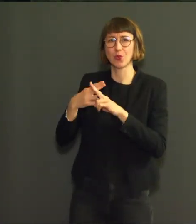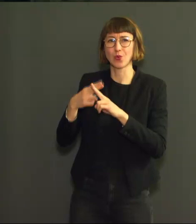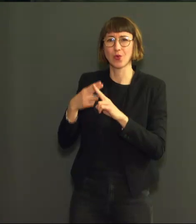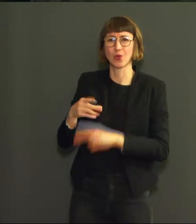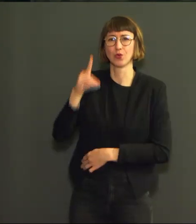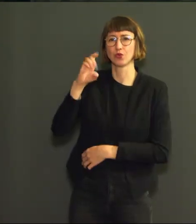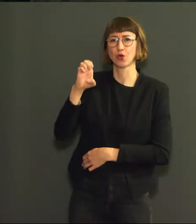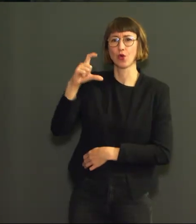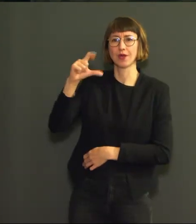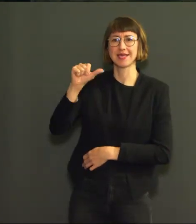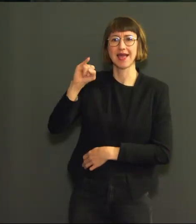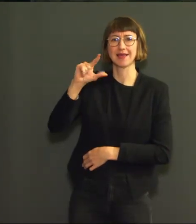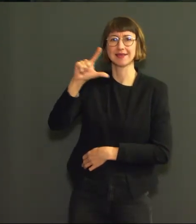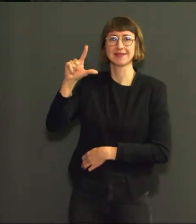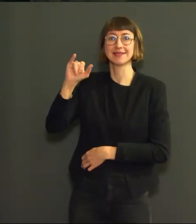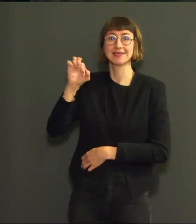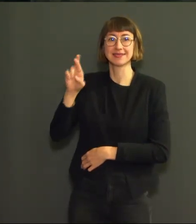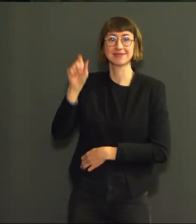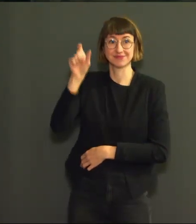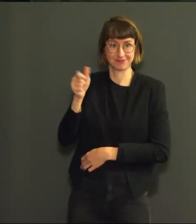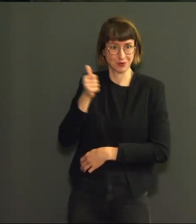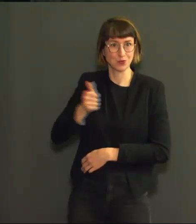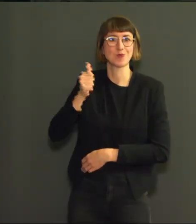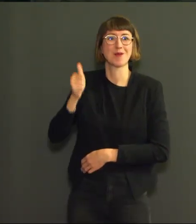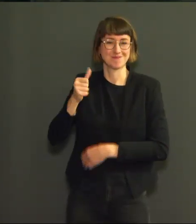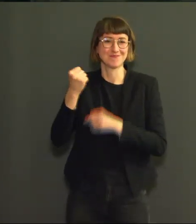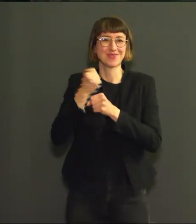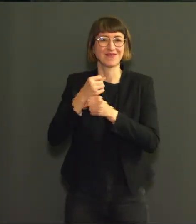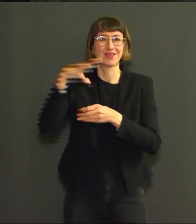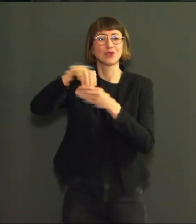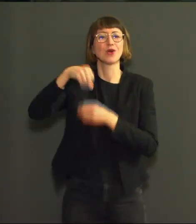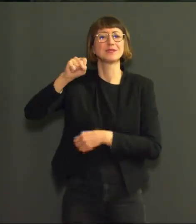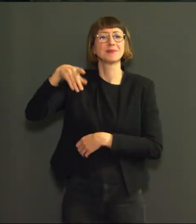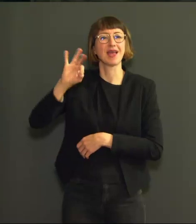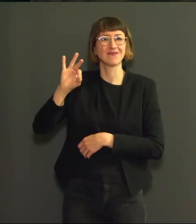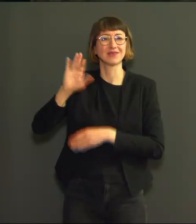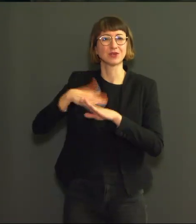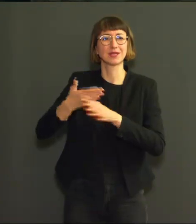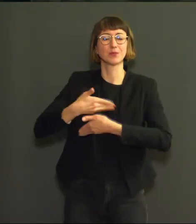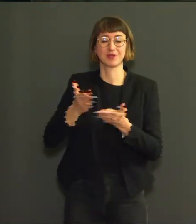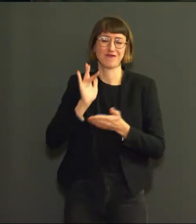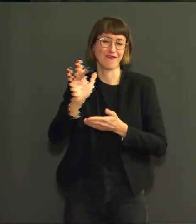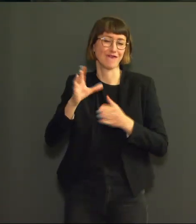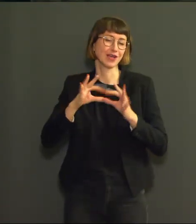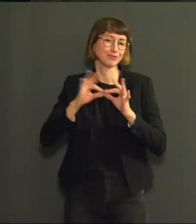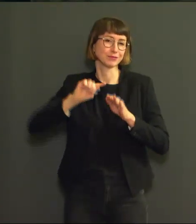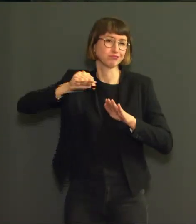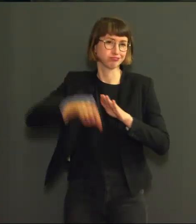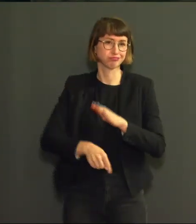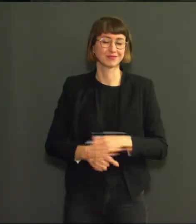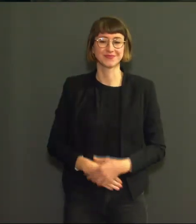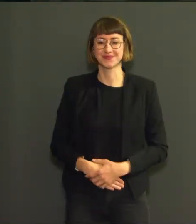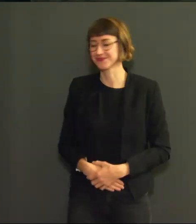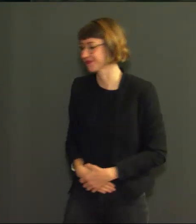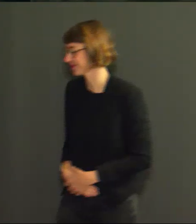quoi il s'agit. Goedemorgen iedereen, eind mei hebben we eindelijk weer uitzicht op een terugkeer naar het normale